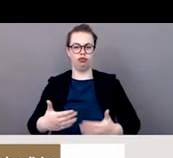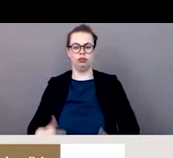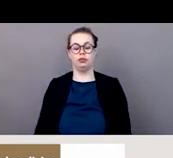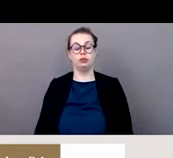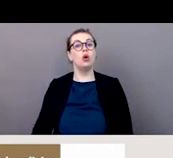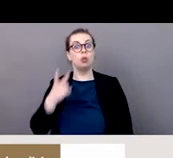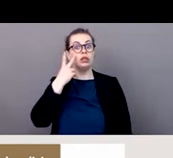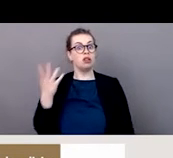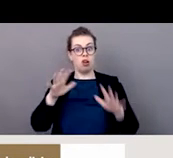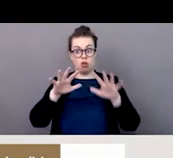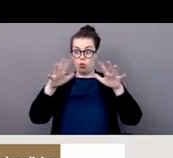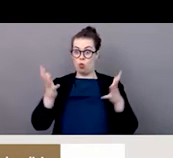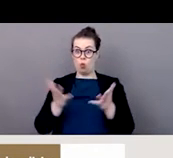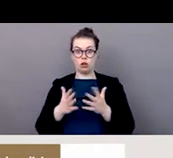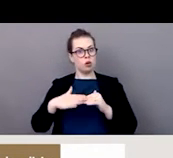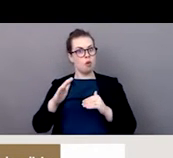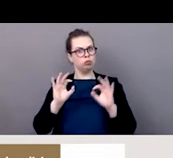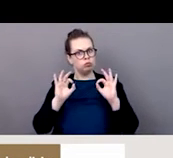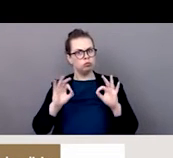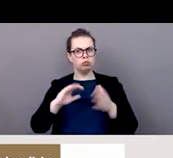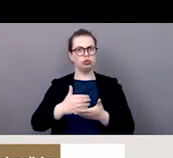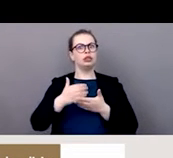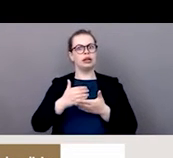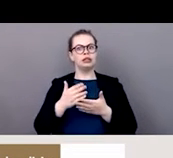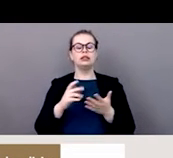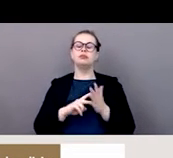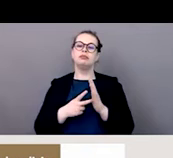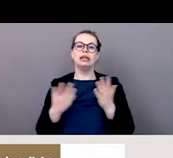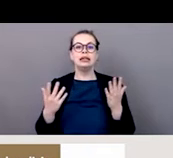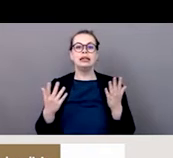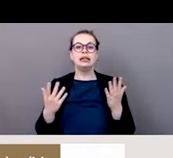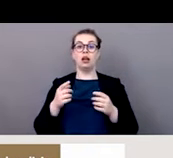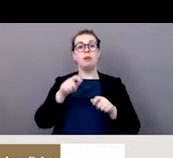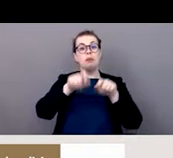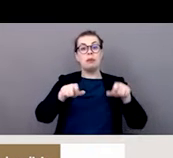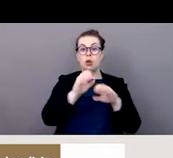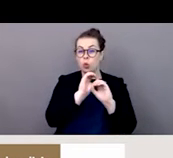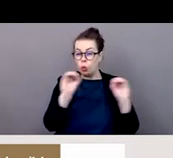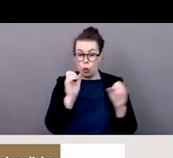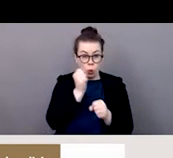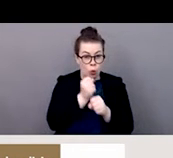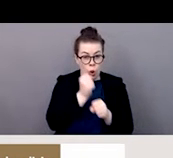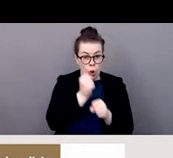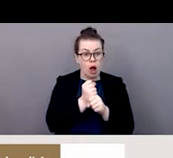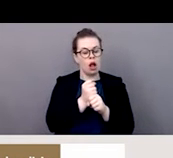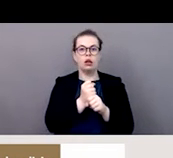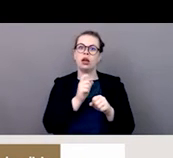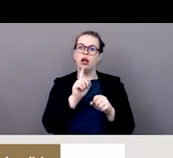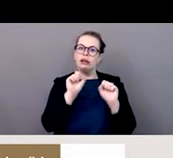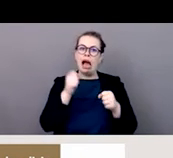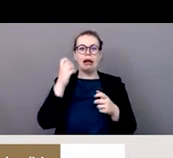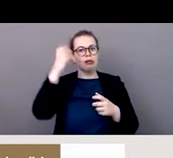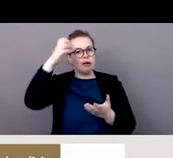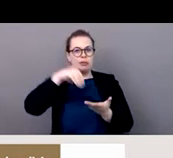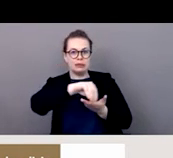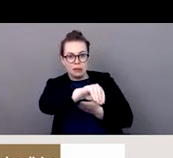qui a été renforcée d'une manière assez accrue et par ceci pour renforcer justement les avantages pour les